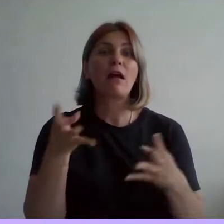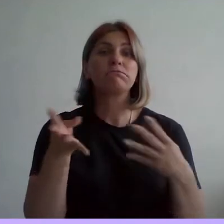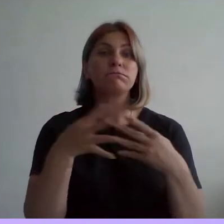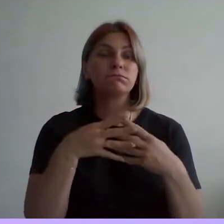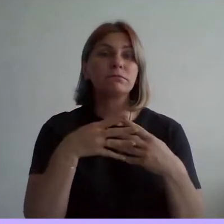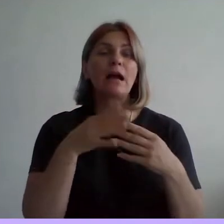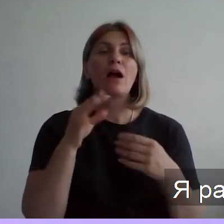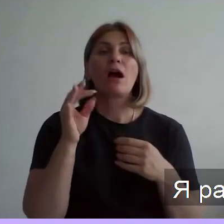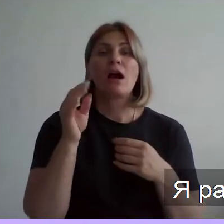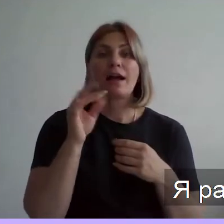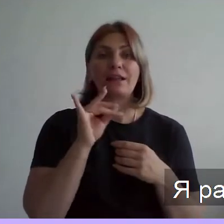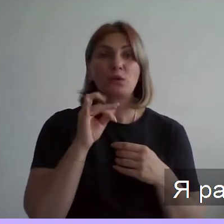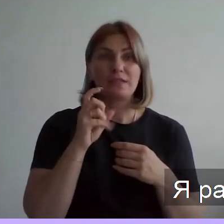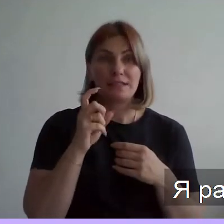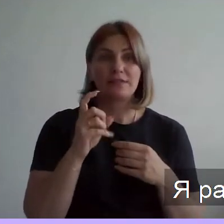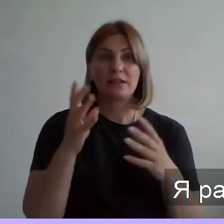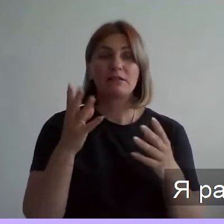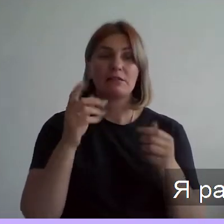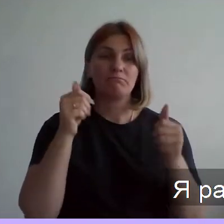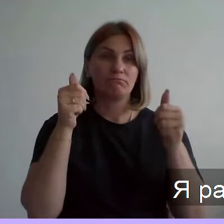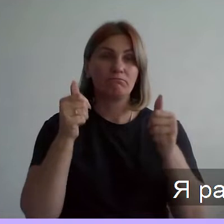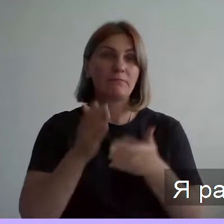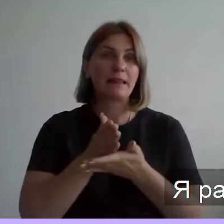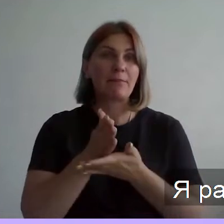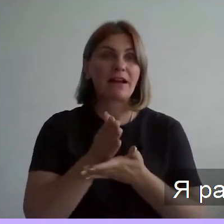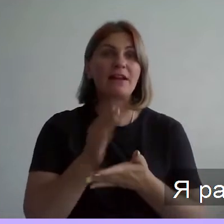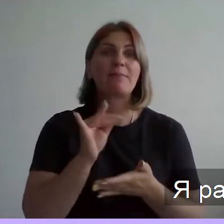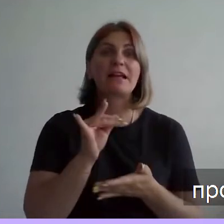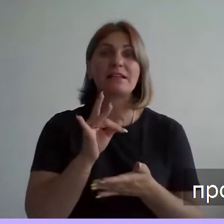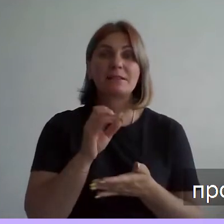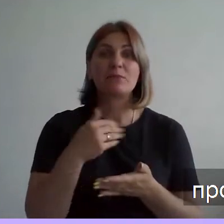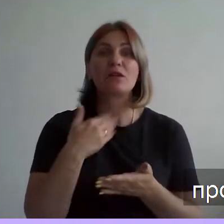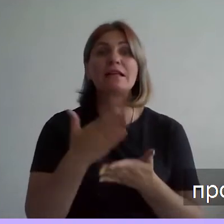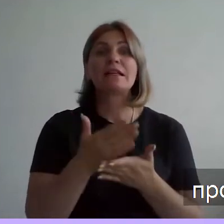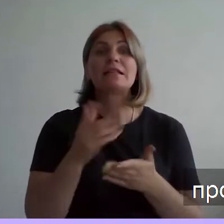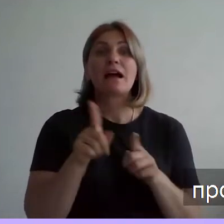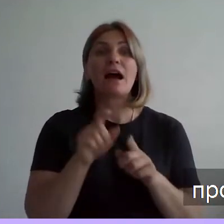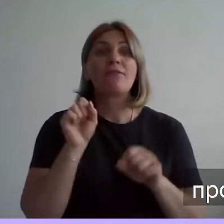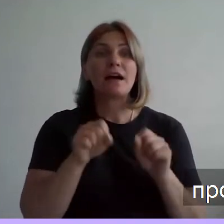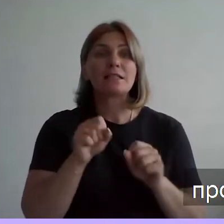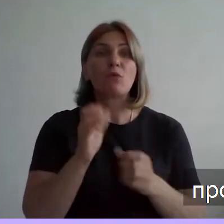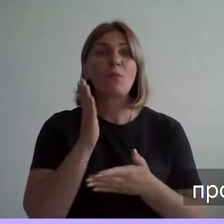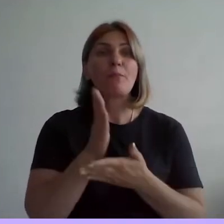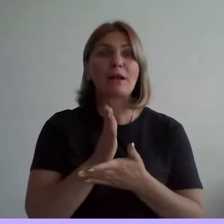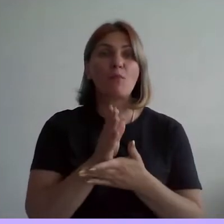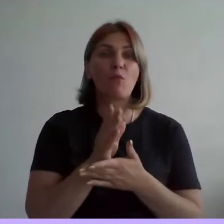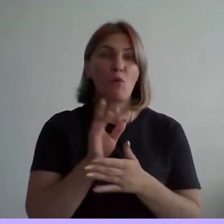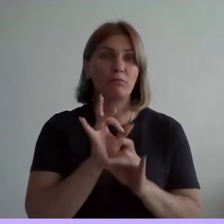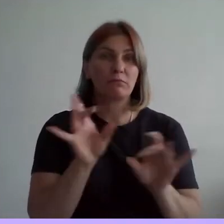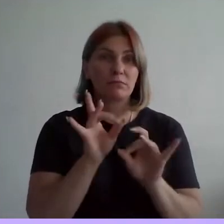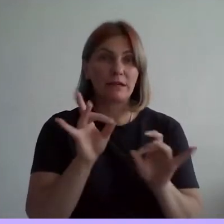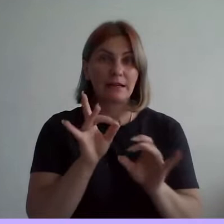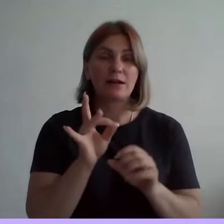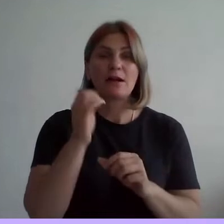импрессионизма. Я рада, что сегодня у нас есть такая возможность провести прямую трансляцию из нашего музея благодаря